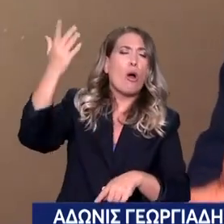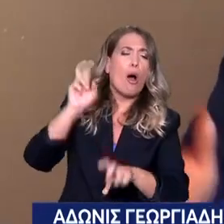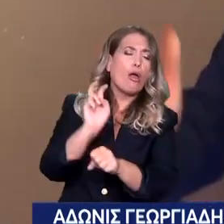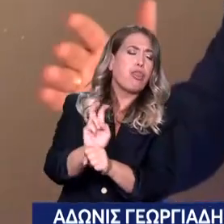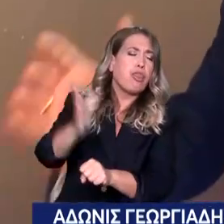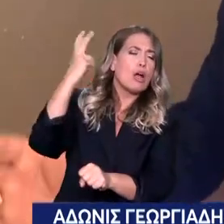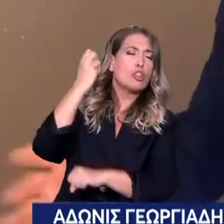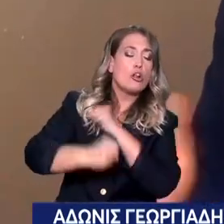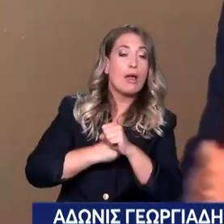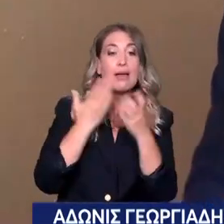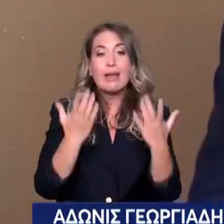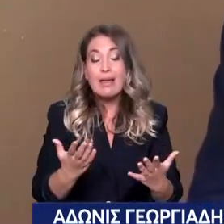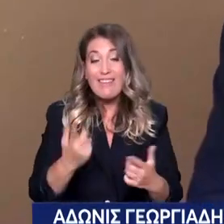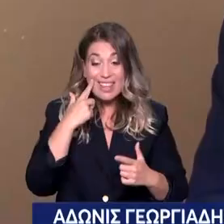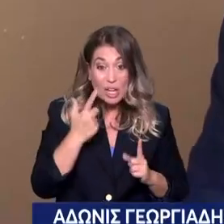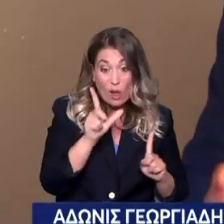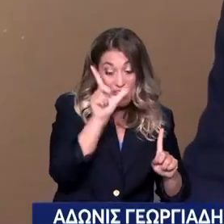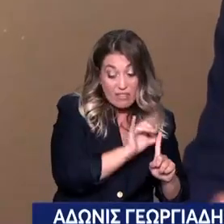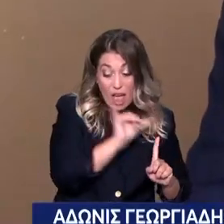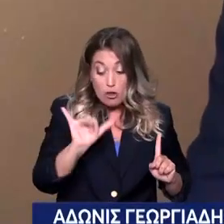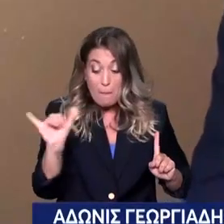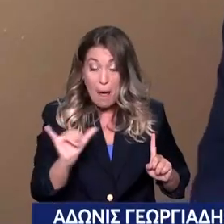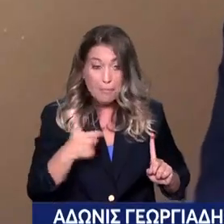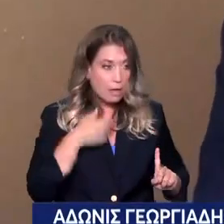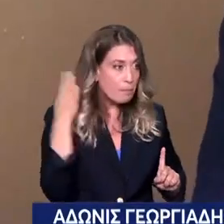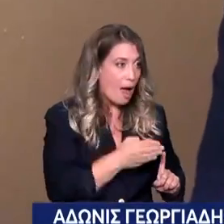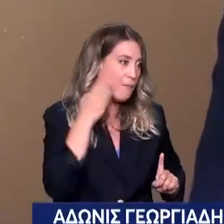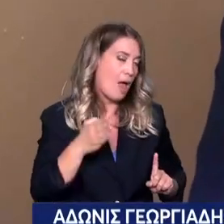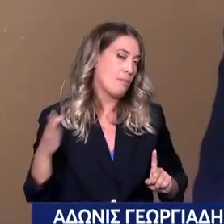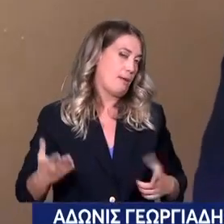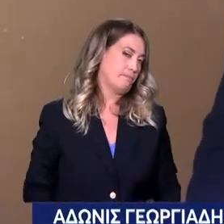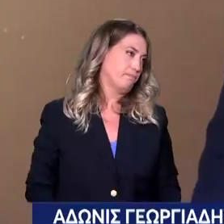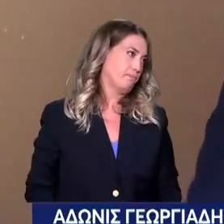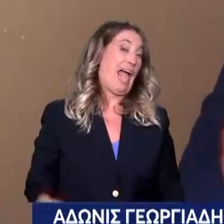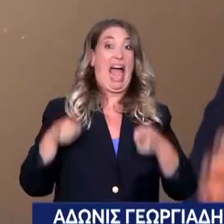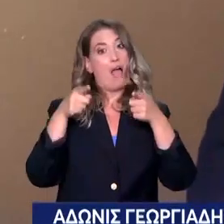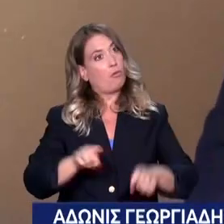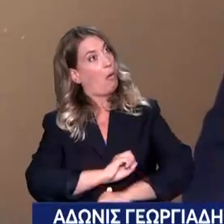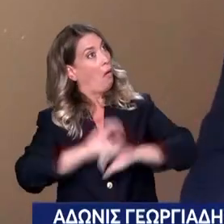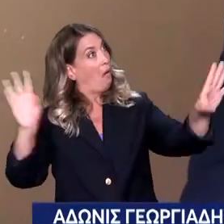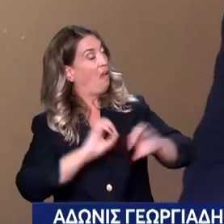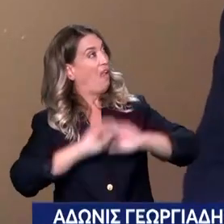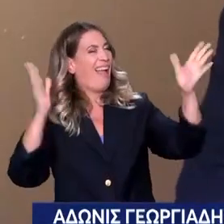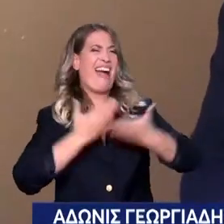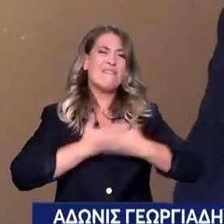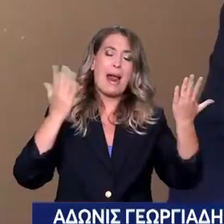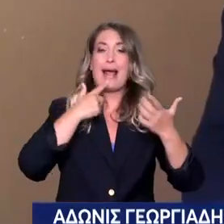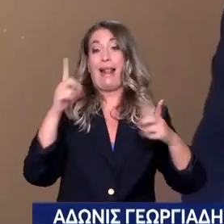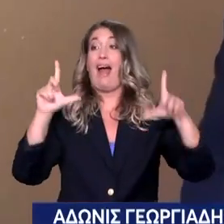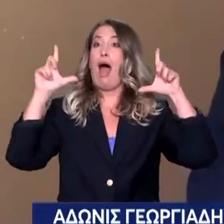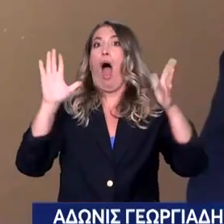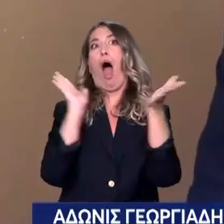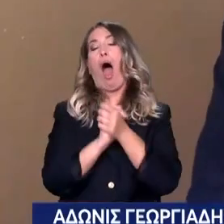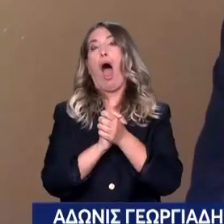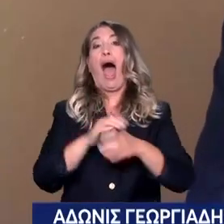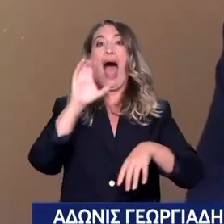ένα λεπτό. γίνει από Δευτέρα με Πέμπτη. Ακούστε με λοιπόν. Δεν μπορεί κύριε Ευαγγελάτε να κάνουμε όλα αυτά και η εικόνα να είναι το